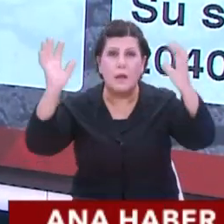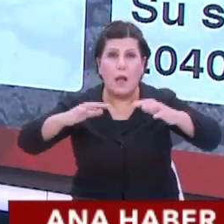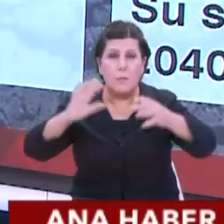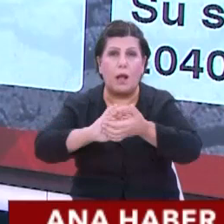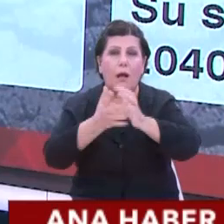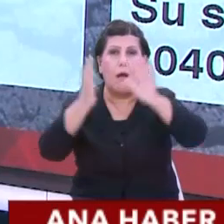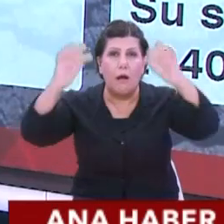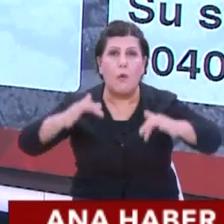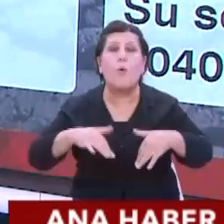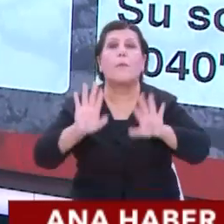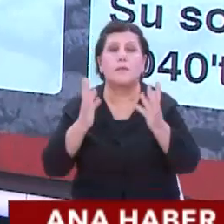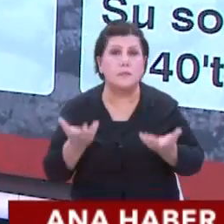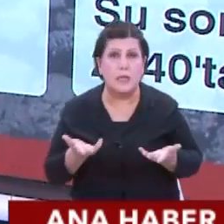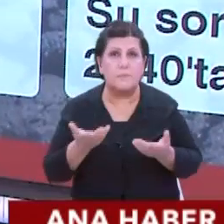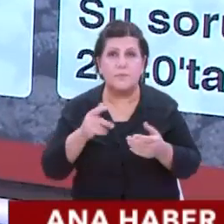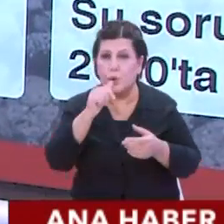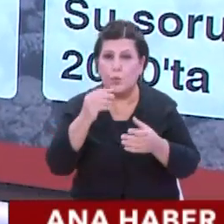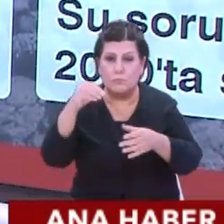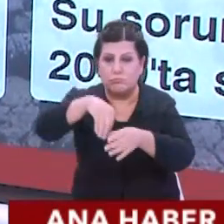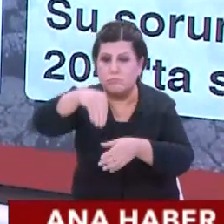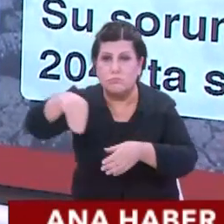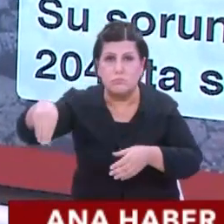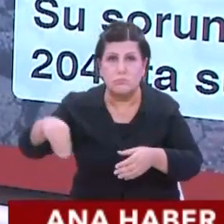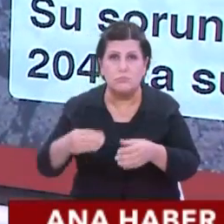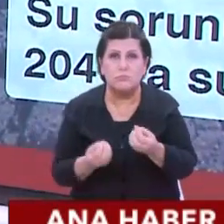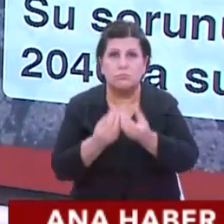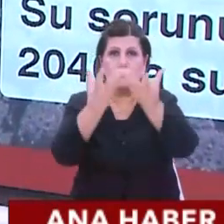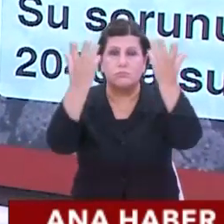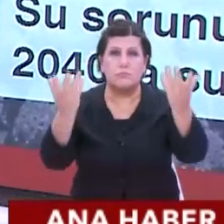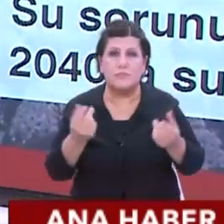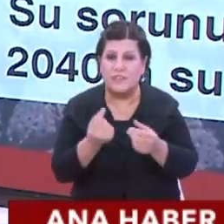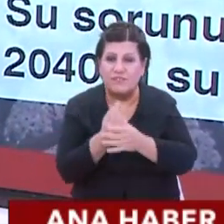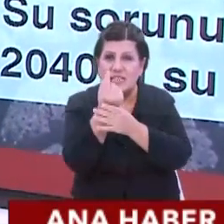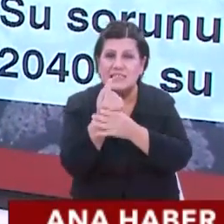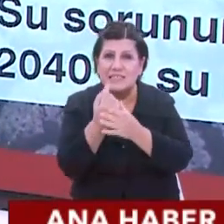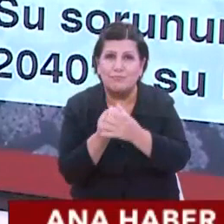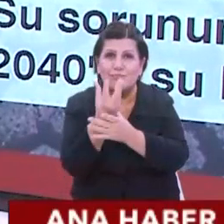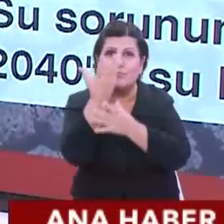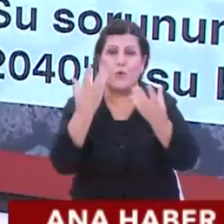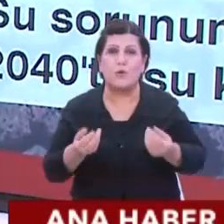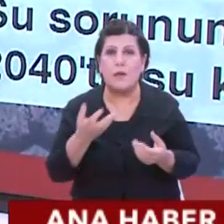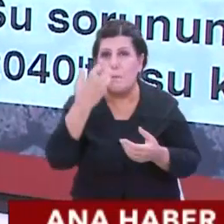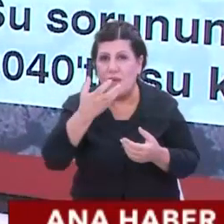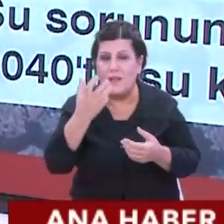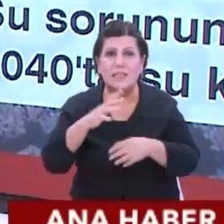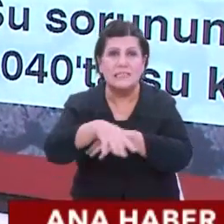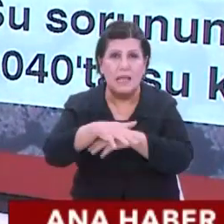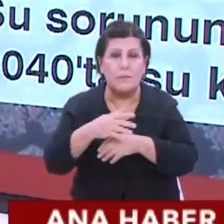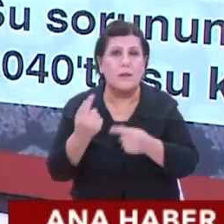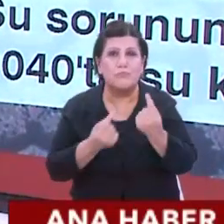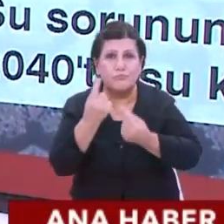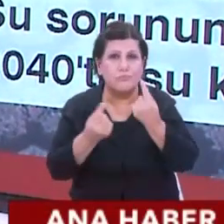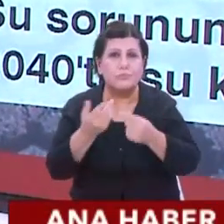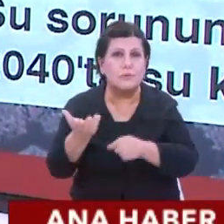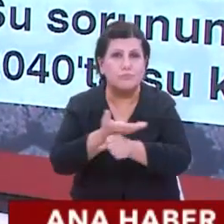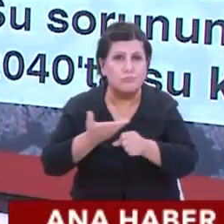yağmadığı zaman ne oluyor? Ekinler bir şekilde filizlenmiyor. Yani meyveniz, sebzeniz, buğdayınız, suyunuz,